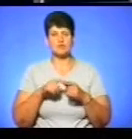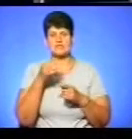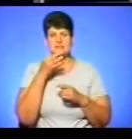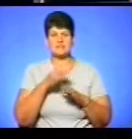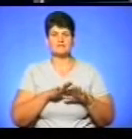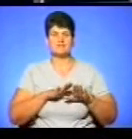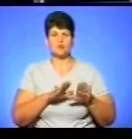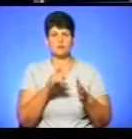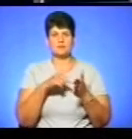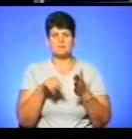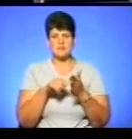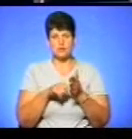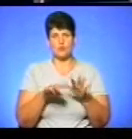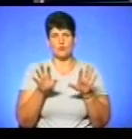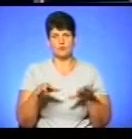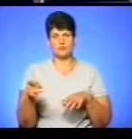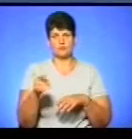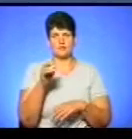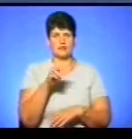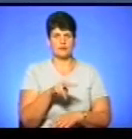міського голови Тернополя Леонід Бицюра.